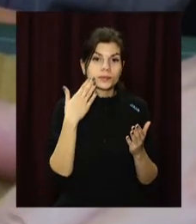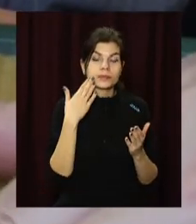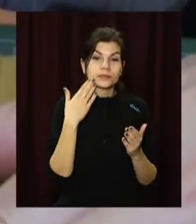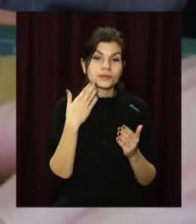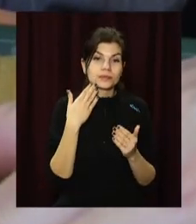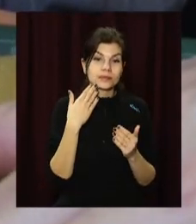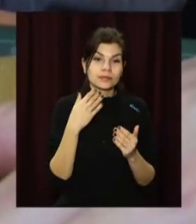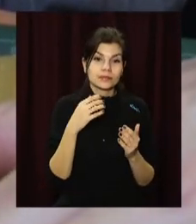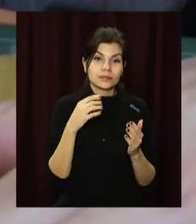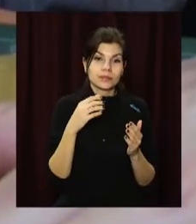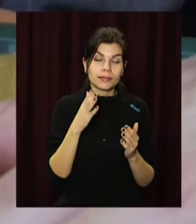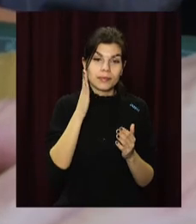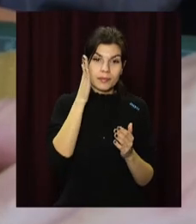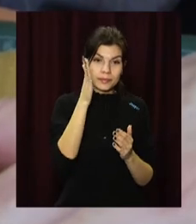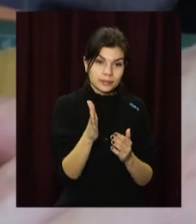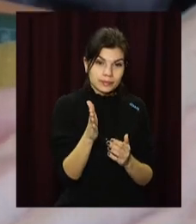Тепер прикладаємо.